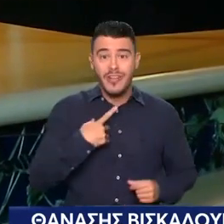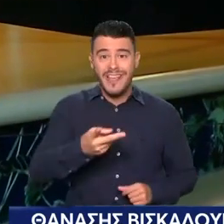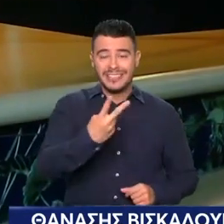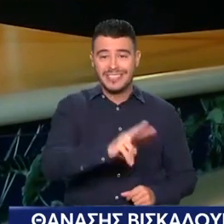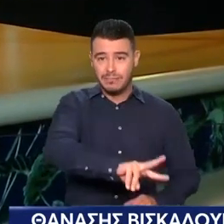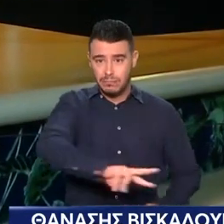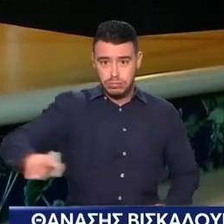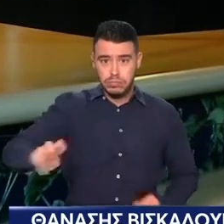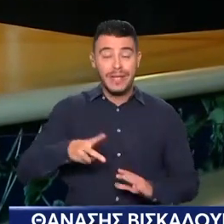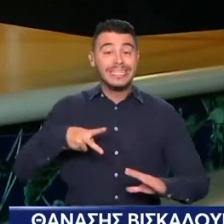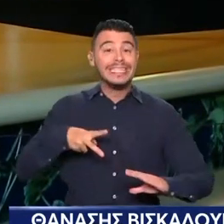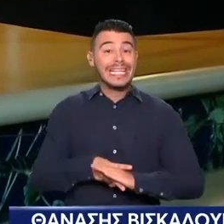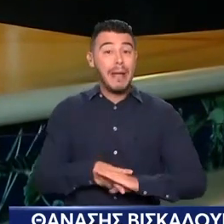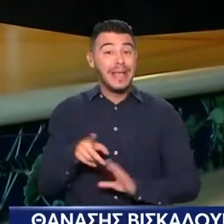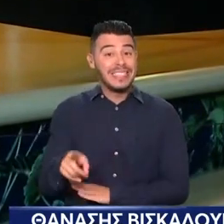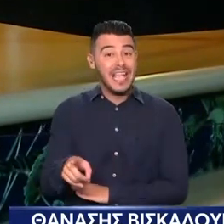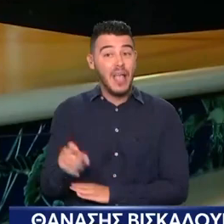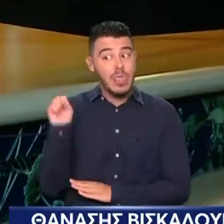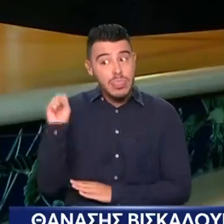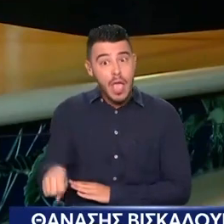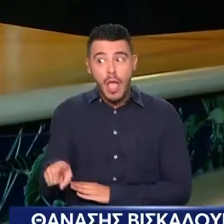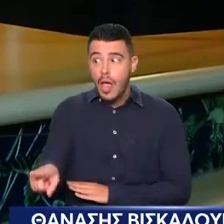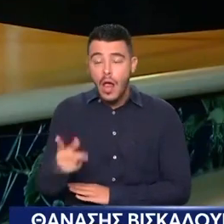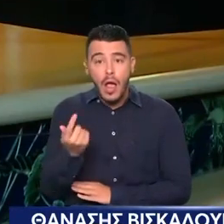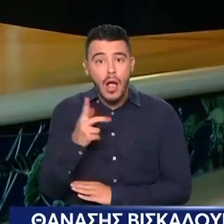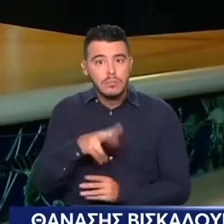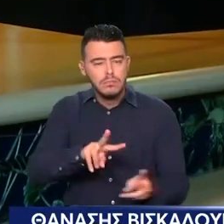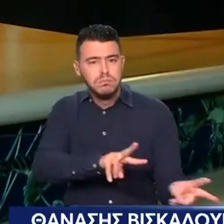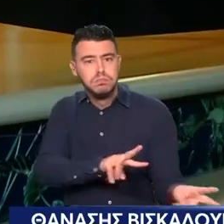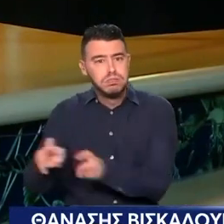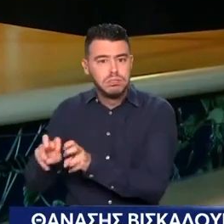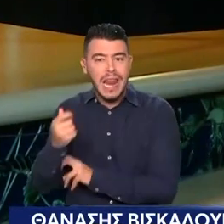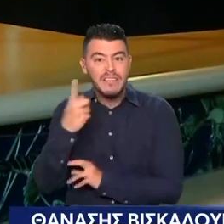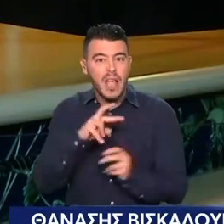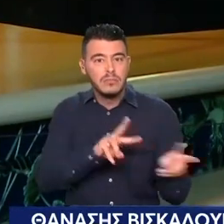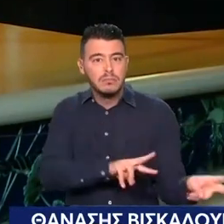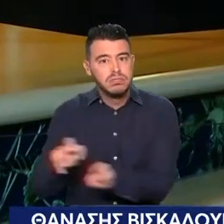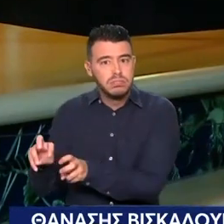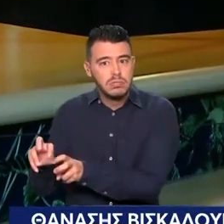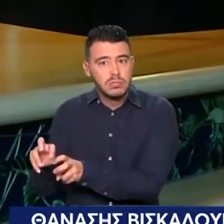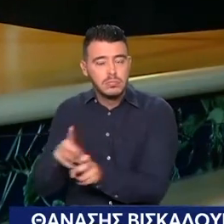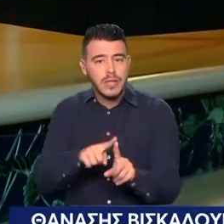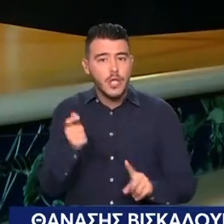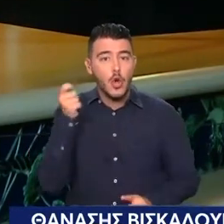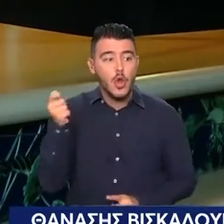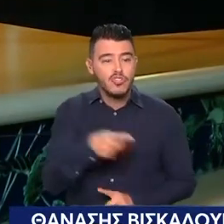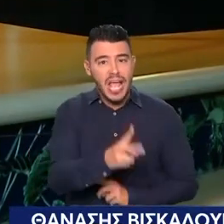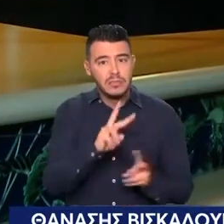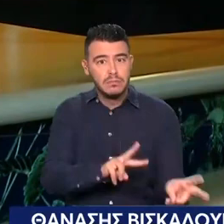Αν τράπεζα έχει επιτρέψει Και η σπρακτική έχει πάρει χρήματα Από λογαριασμό